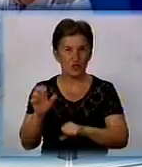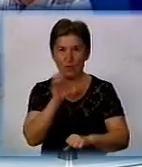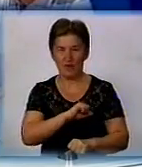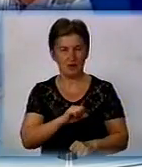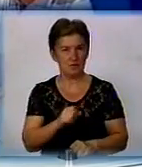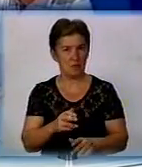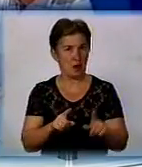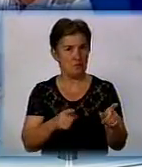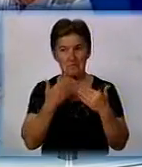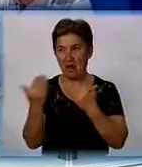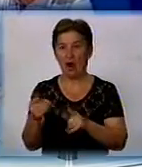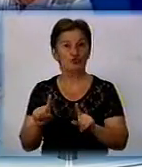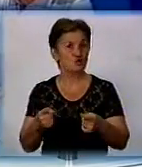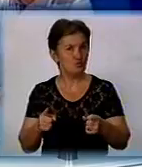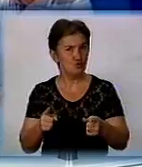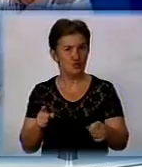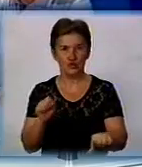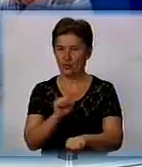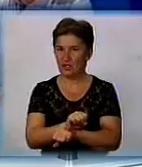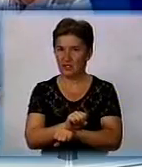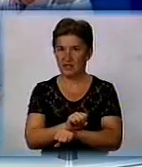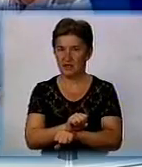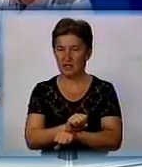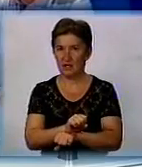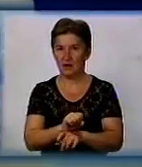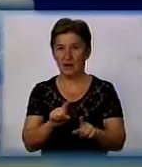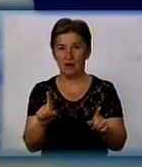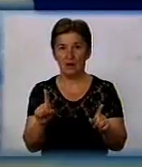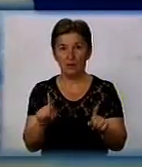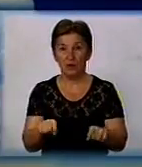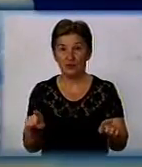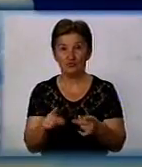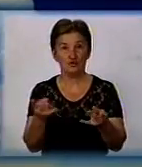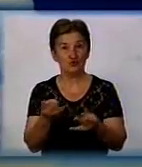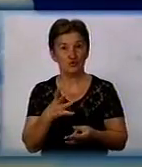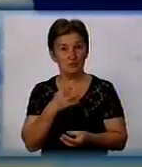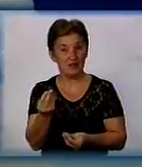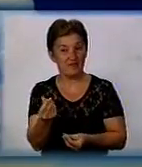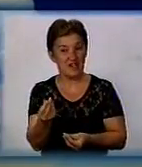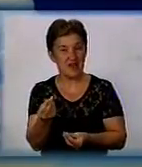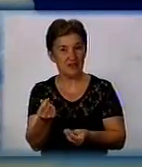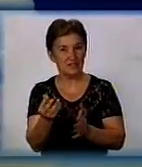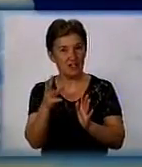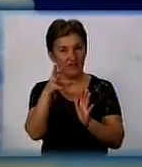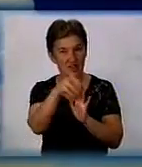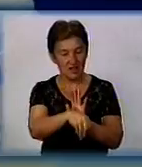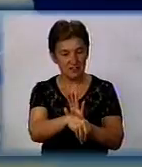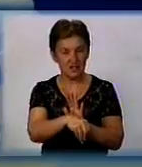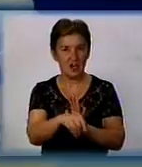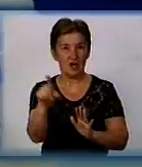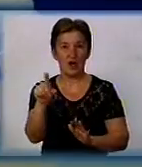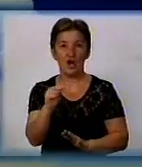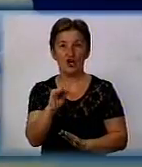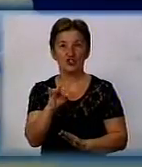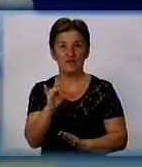чому зупинилися видобуток? Потому, що треба було власть в фінанси. Живага мав такі